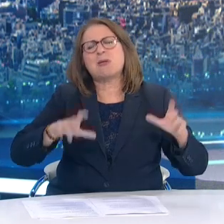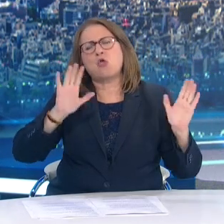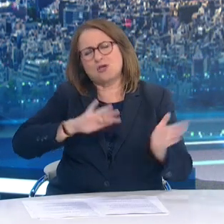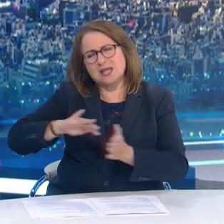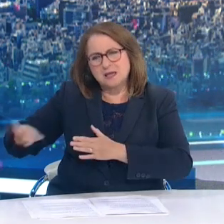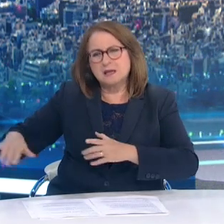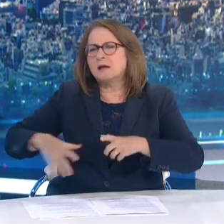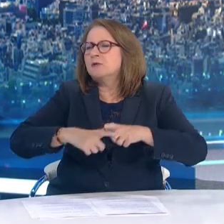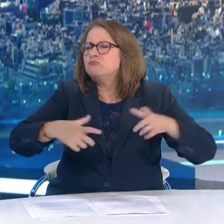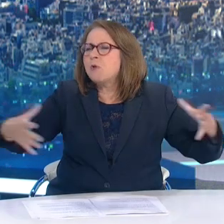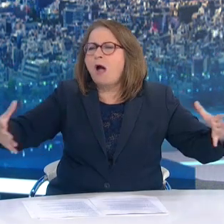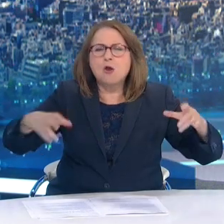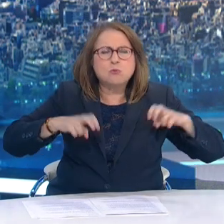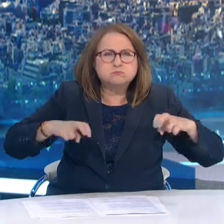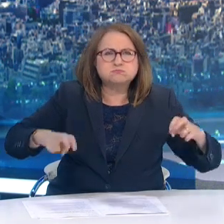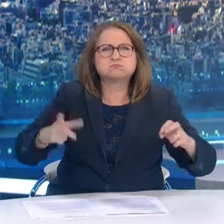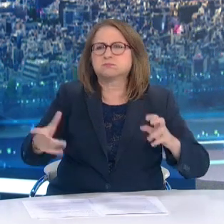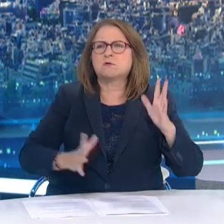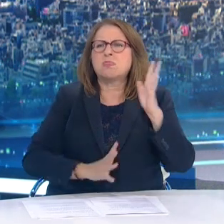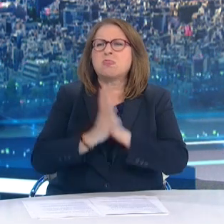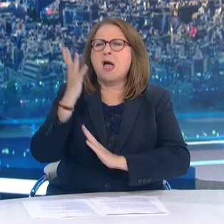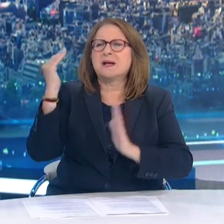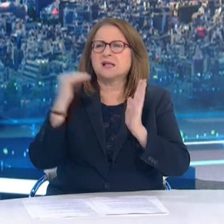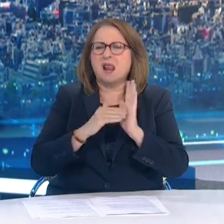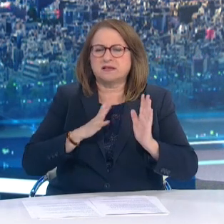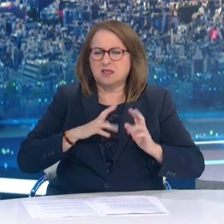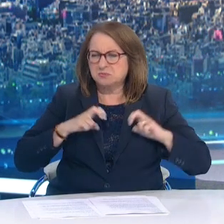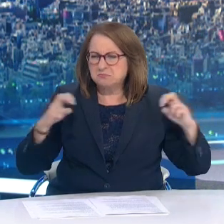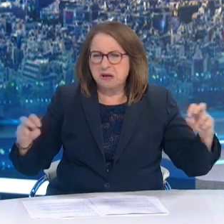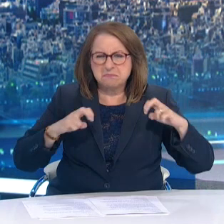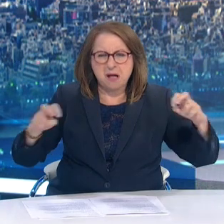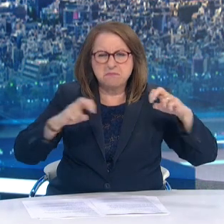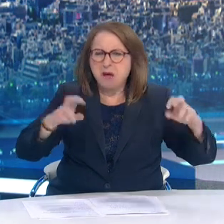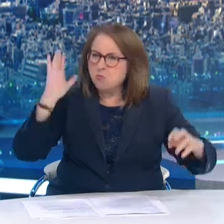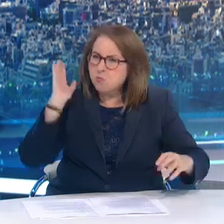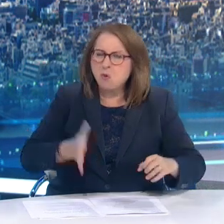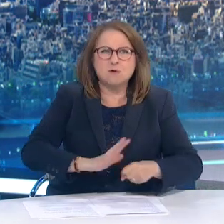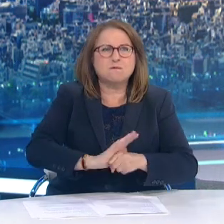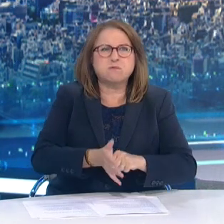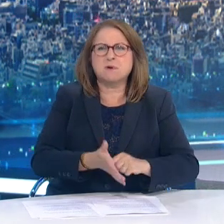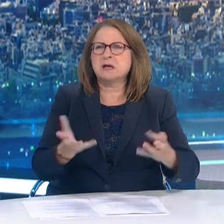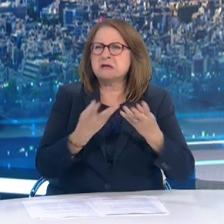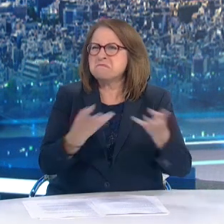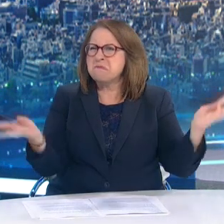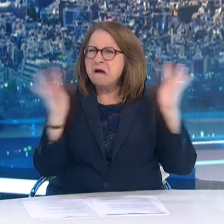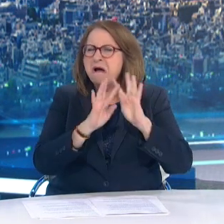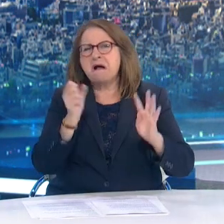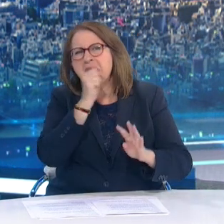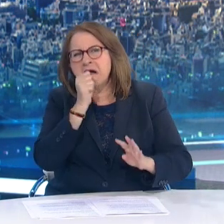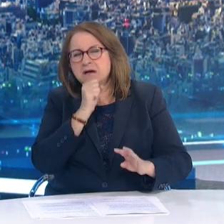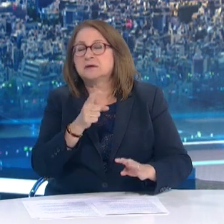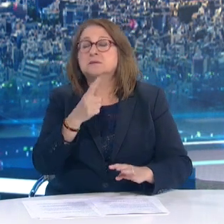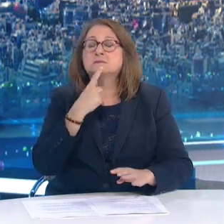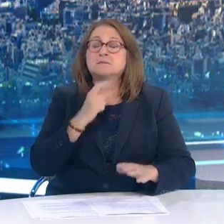χώρος μπορεί να δεχθεί περισσότερο από 15.000 καθήμενους Θα τεθεί ανώτατο πλαφό πληρότητας στις 15.000